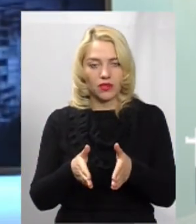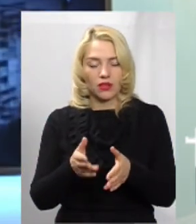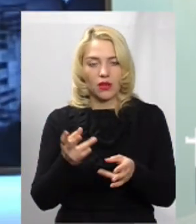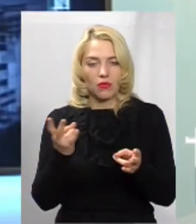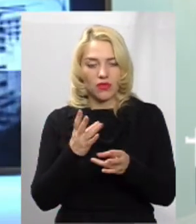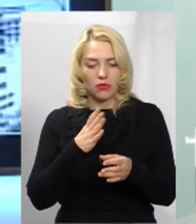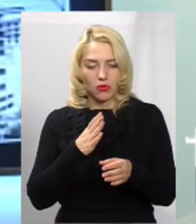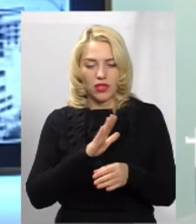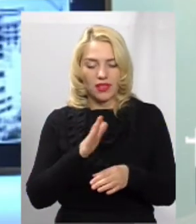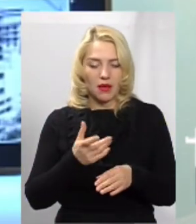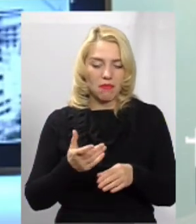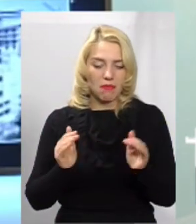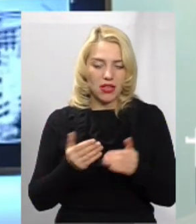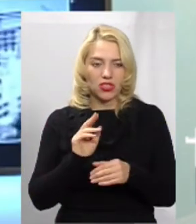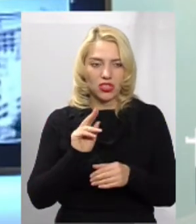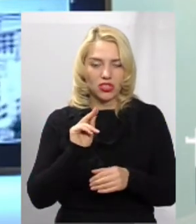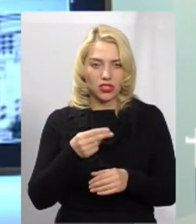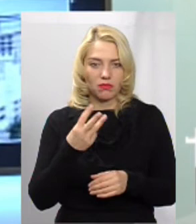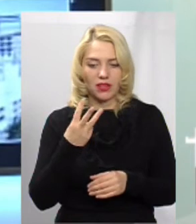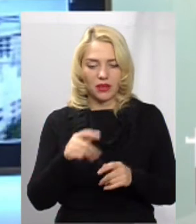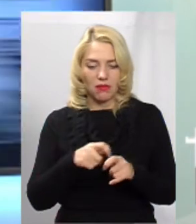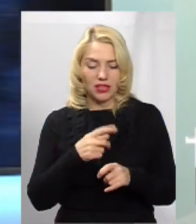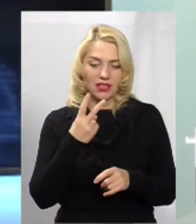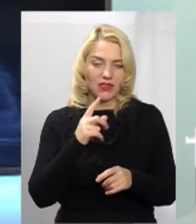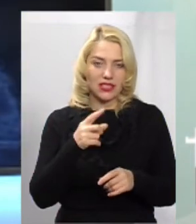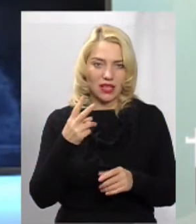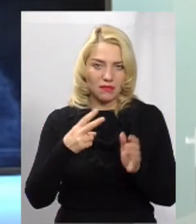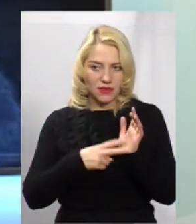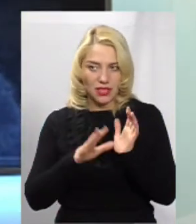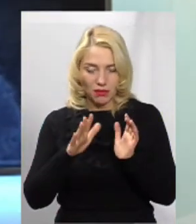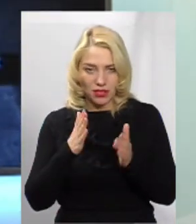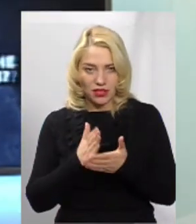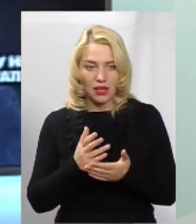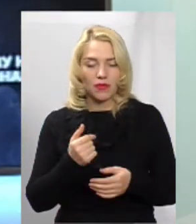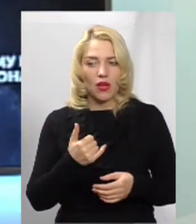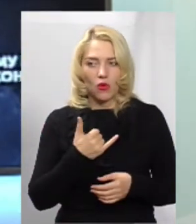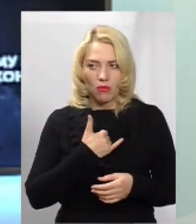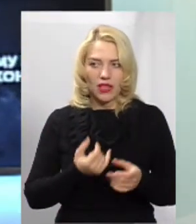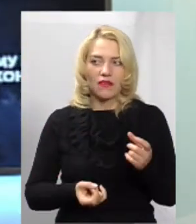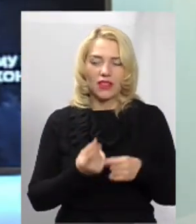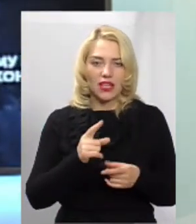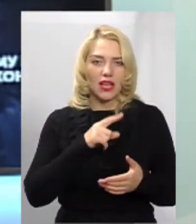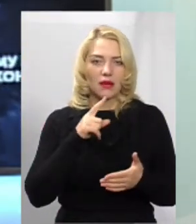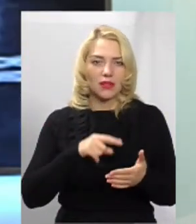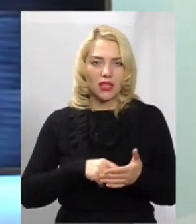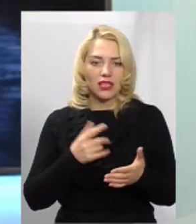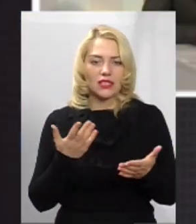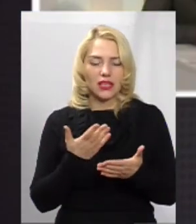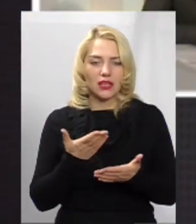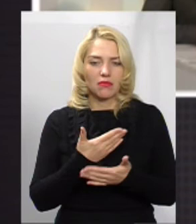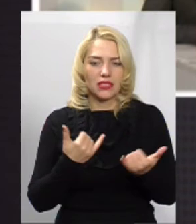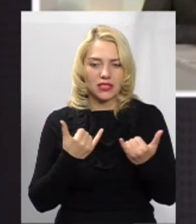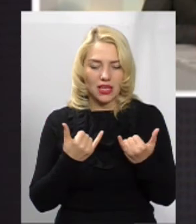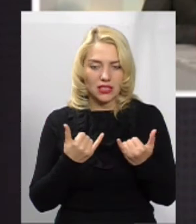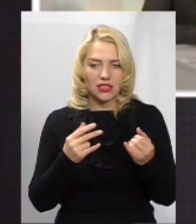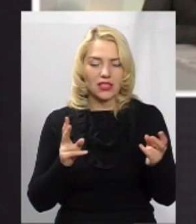повинна бути не менше, чим 3 метри. Ну, там 2,75 є обмеження, але 3 метри. І в мене от виникає питання, з яким ми зараз зіткнулися